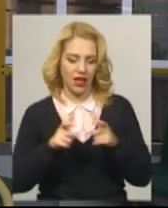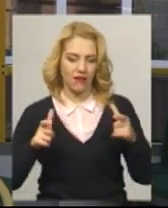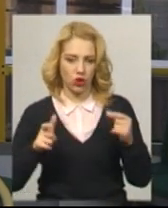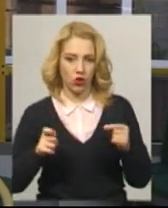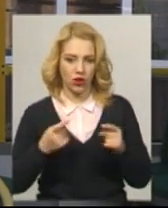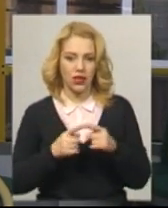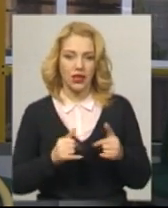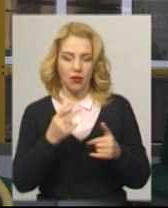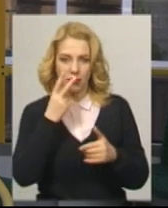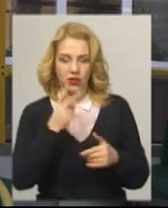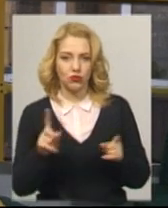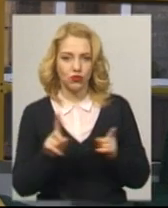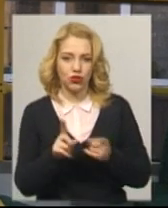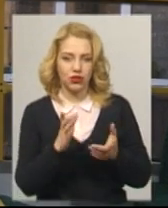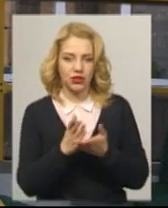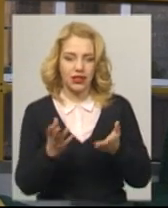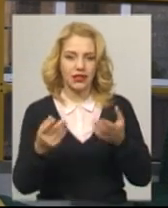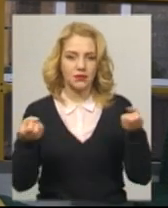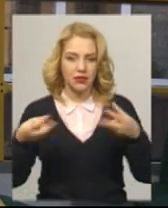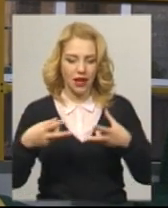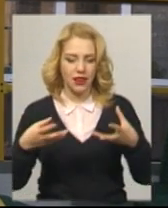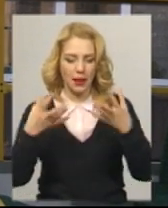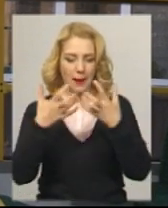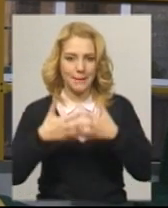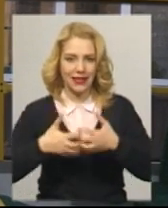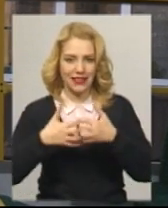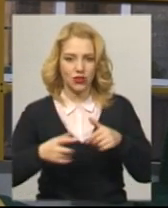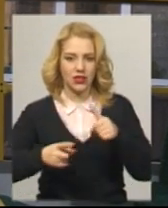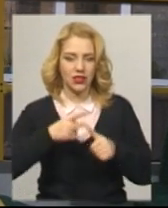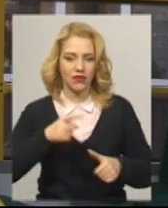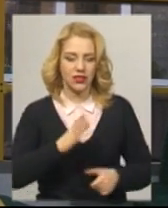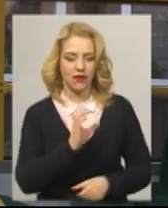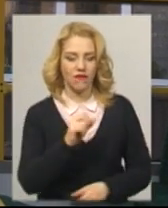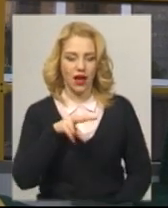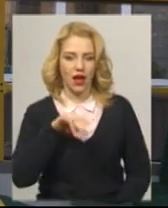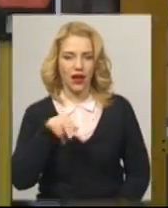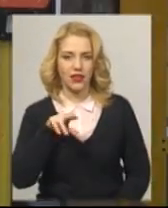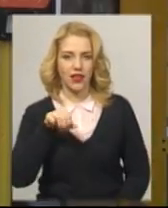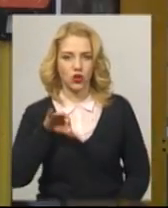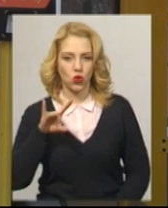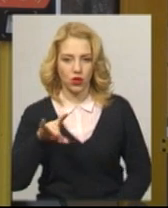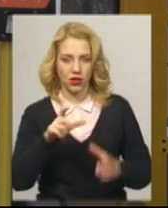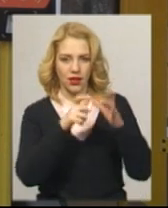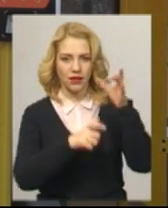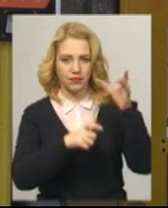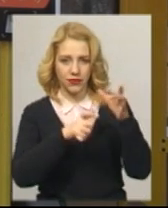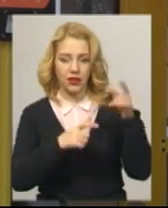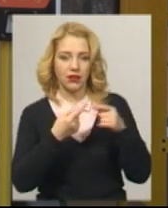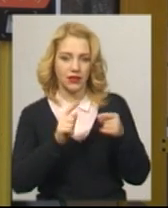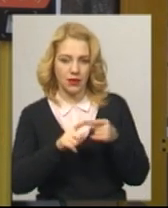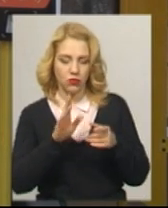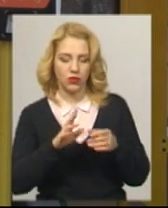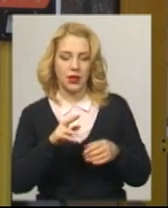безпосередньо пристрій, який буде, валідатор, який буде проводити цю оплату. Пільговикам буде